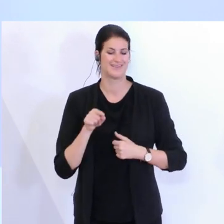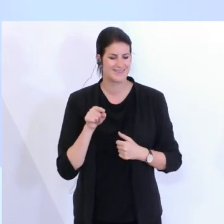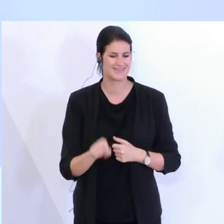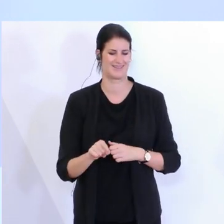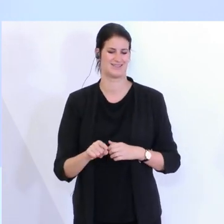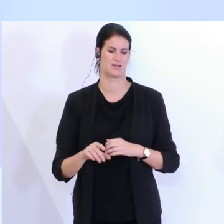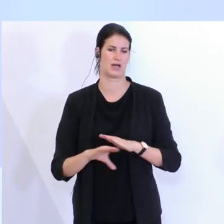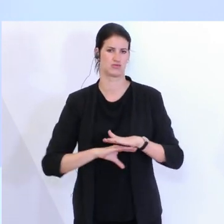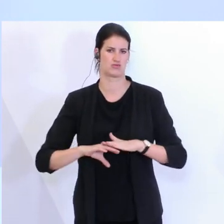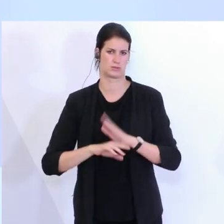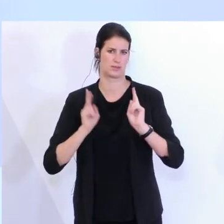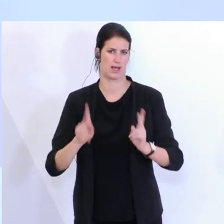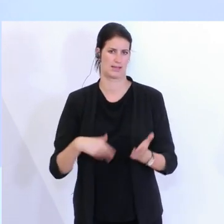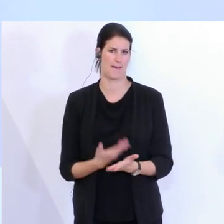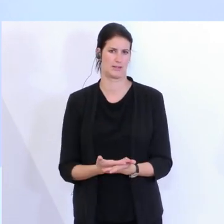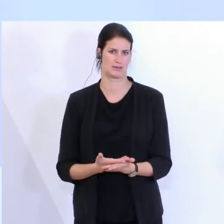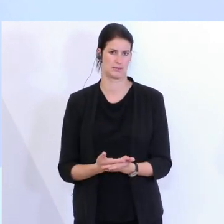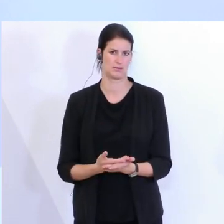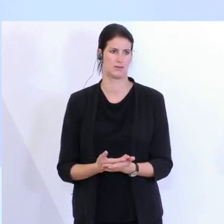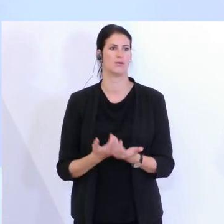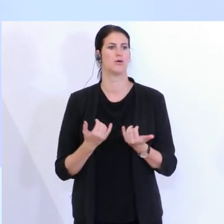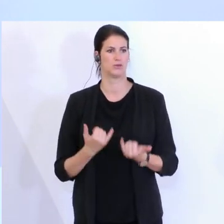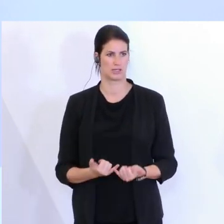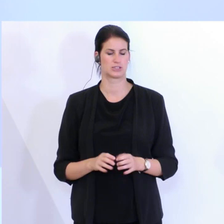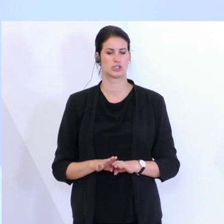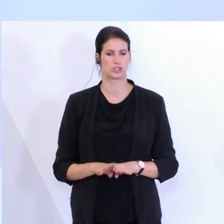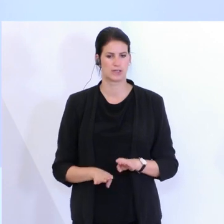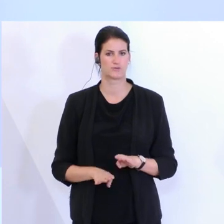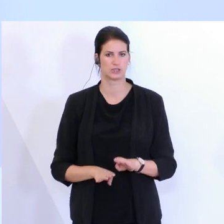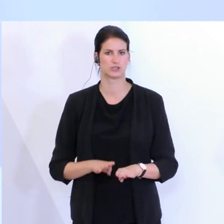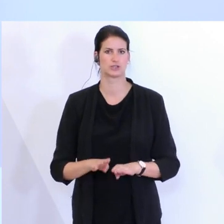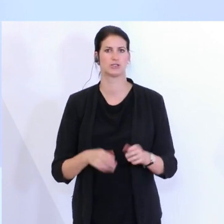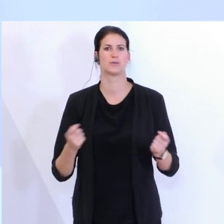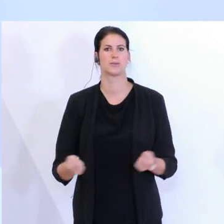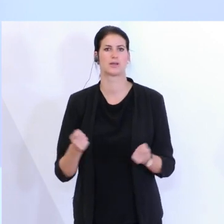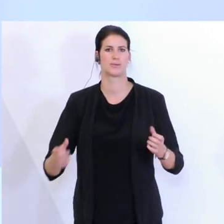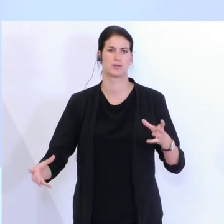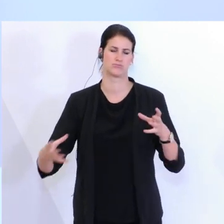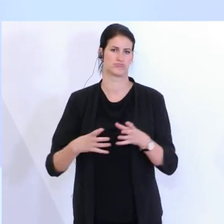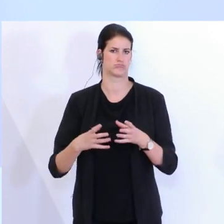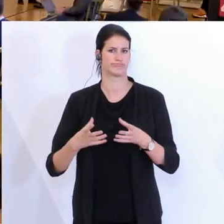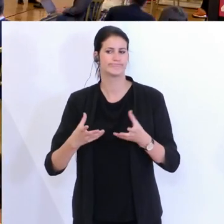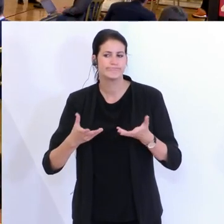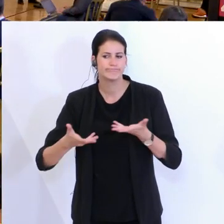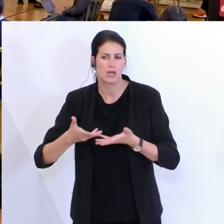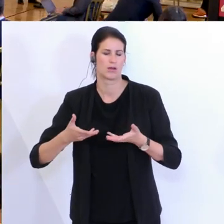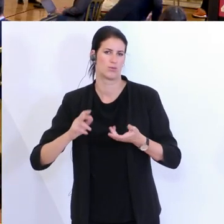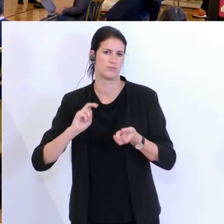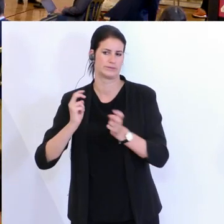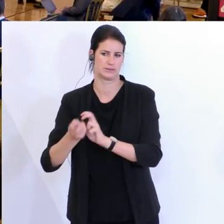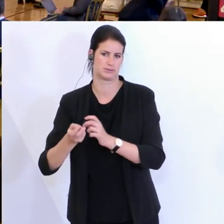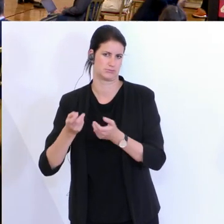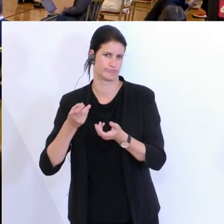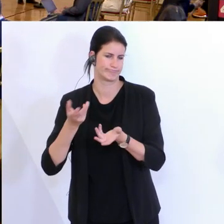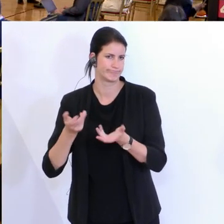haben wir geschaffen. Und das wollen wir jetzt schrittweise dann halt eben auch mit den Betrieben umsetzen und ausnutzen. Dankeschön. Bitte sehr.